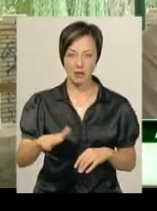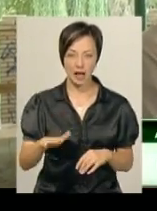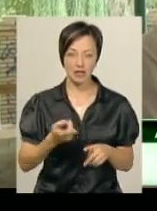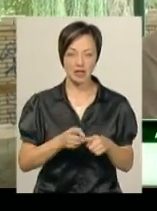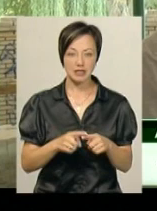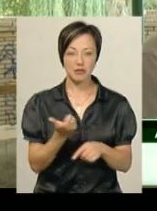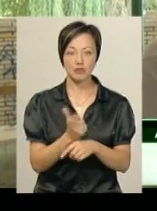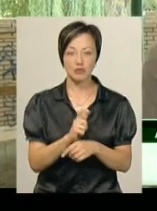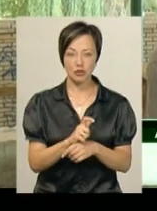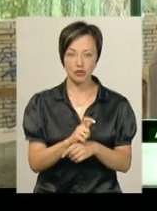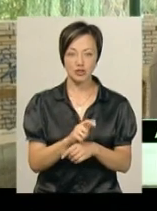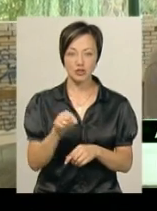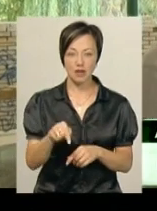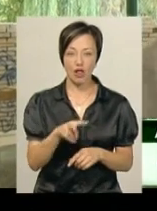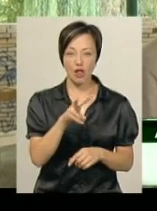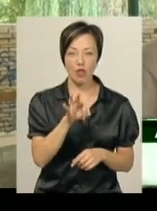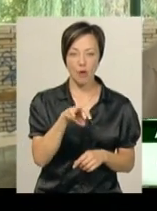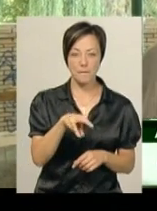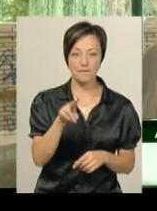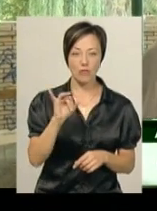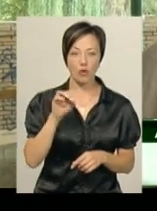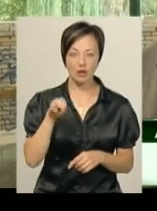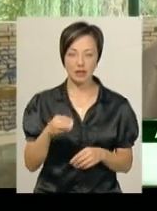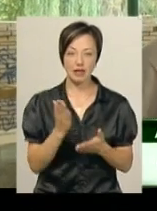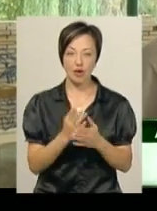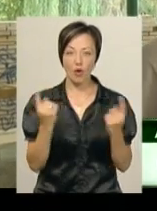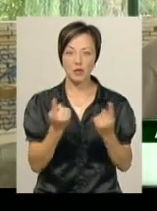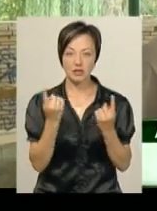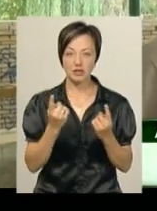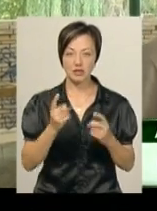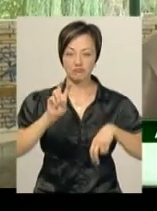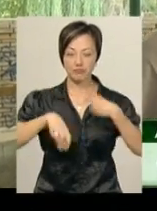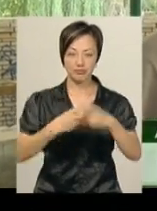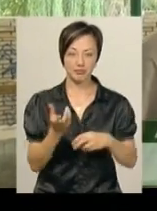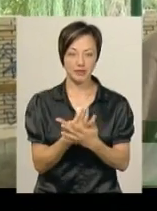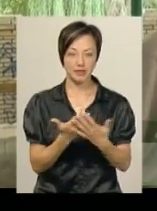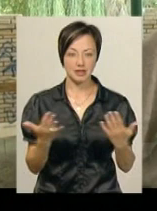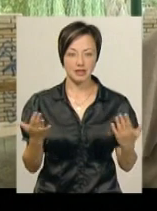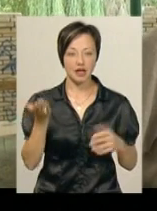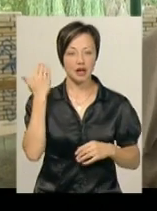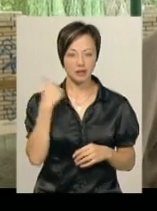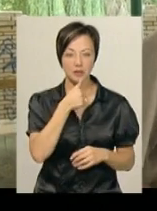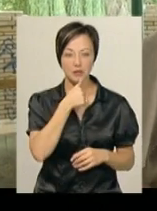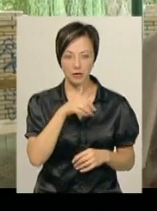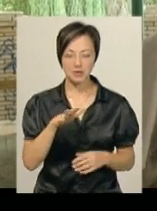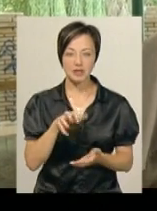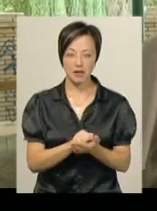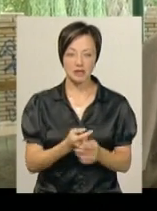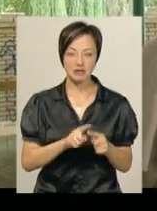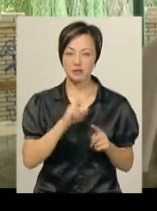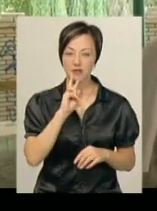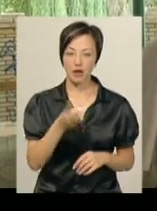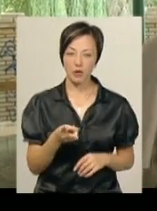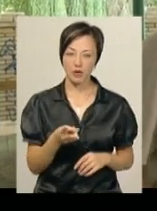більш для їзди. Це лонгборд називається. Є обичний, він для трюків. Я колись на ньому катався, займався цим два